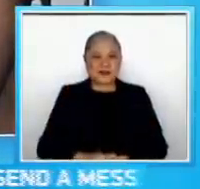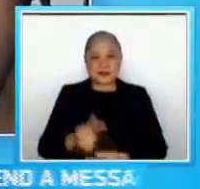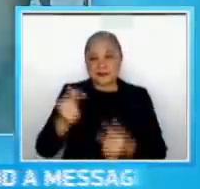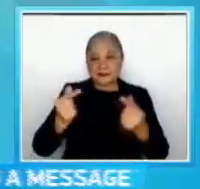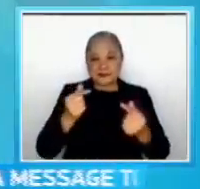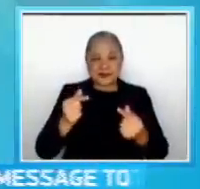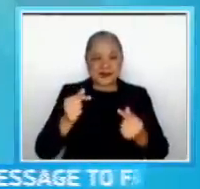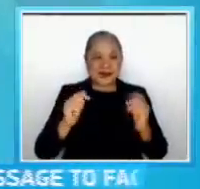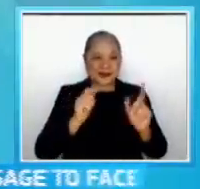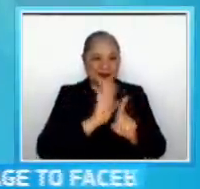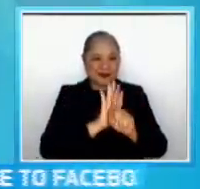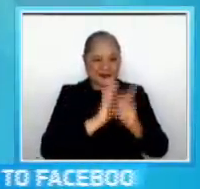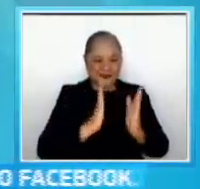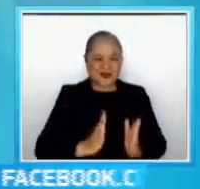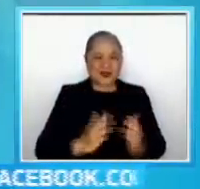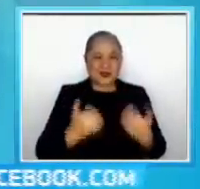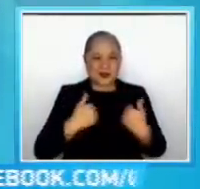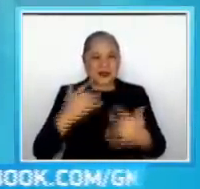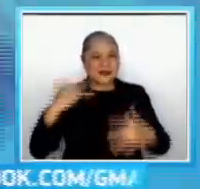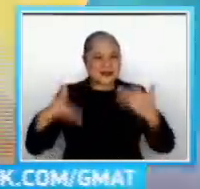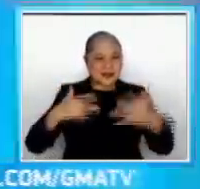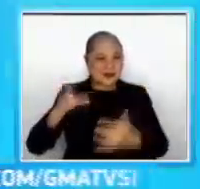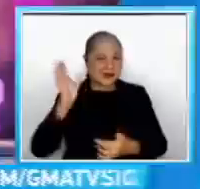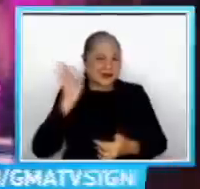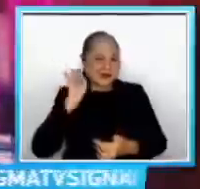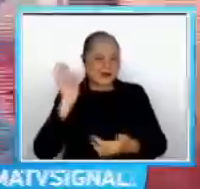excited na mapakinggan ang kanta nila sa Friday